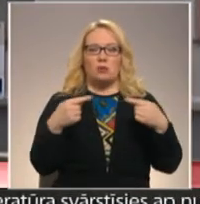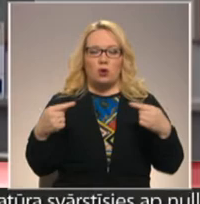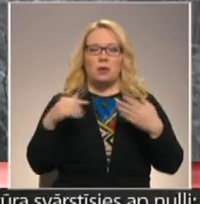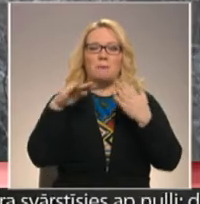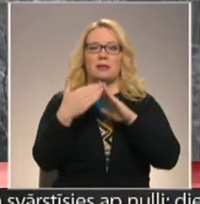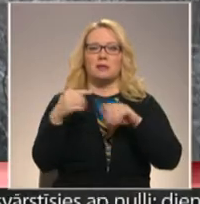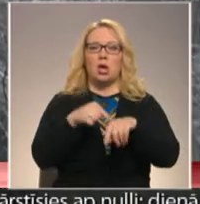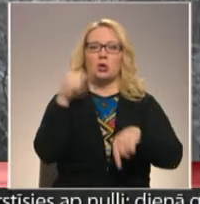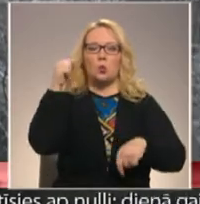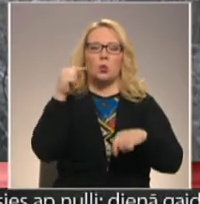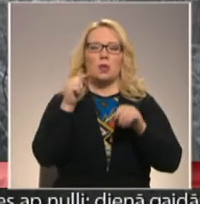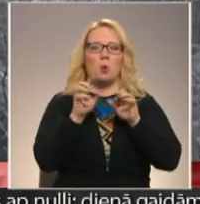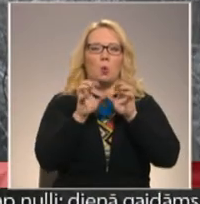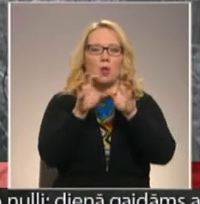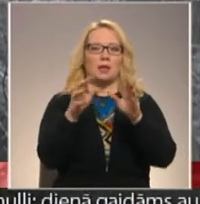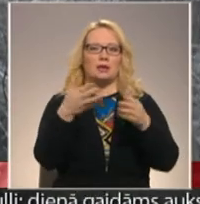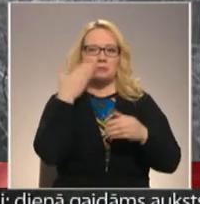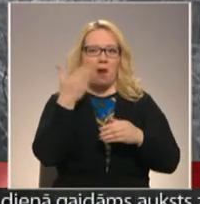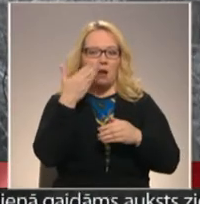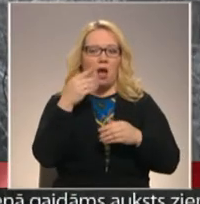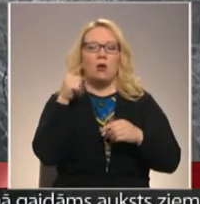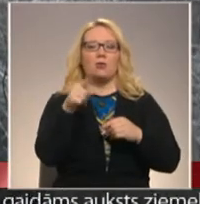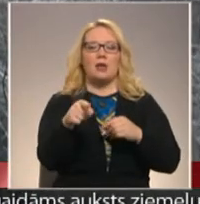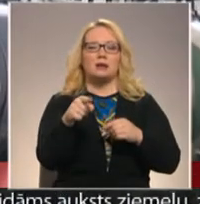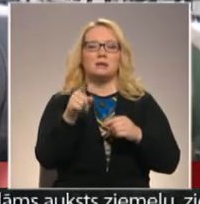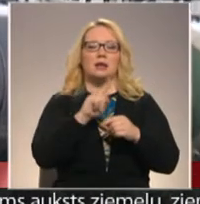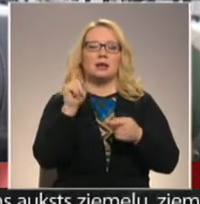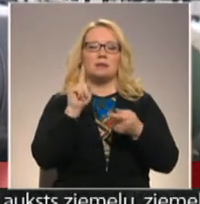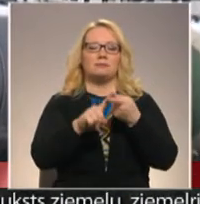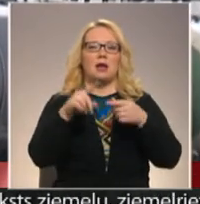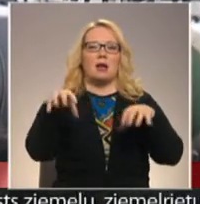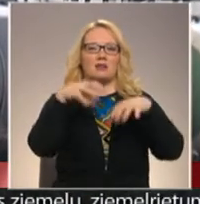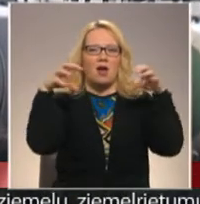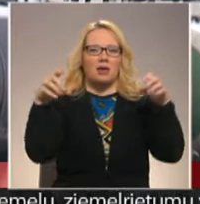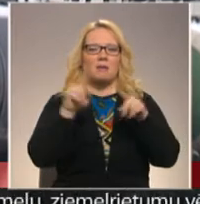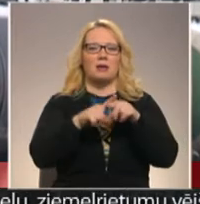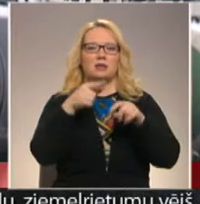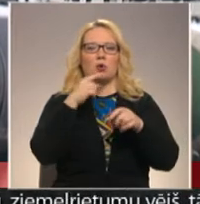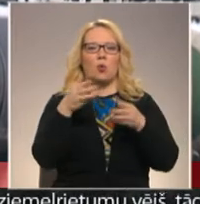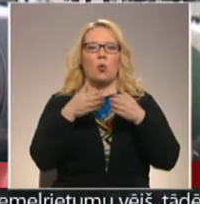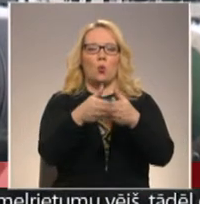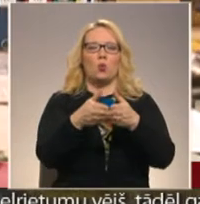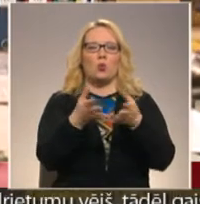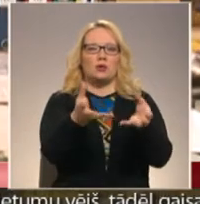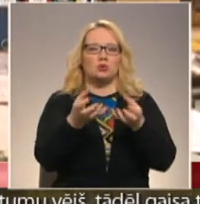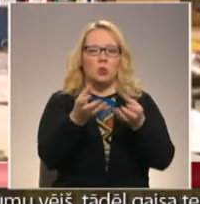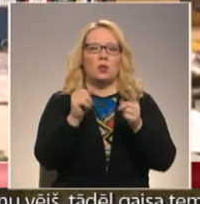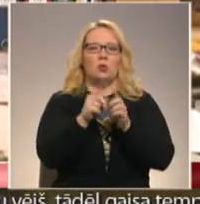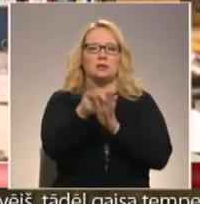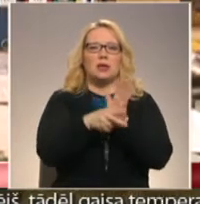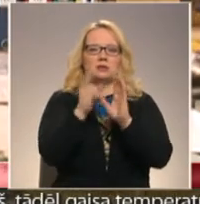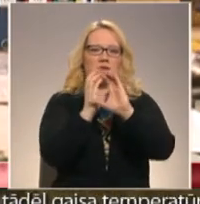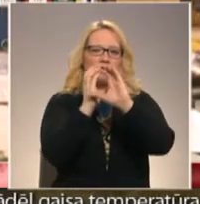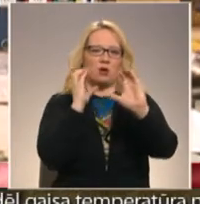pilsētā jūtamas kodīgas smakas. Tas ir skaidrums ar tvaikiem, kas tiek izspiesti no koģu tilpnēm un zelzceļvagoniem. Smaka ir